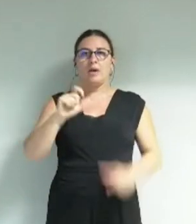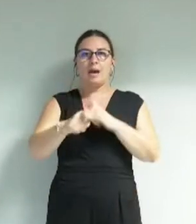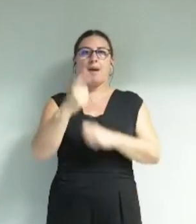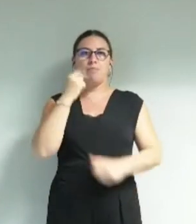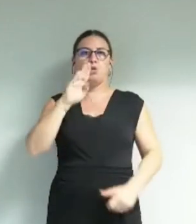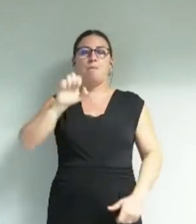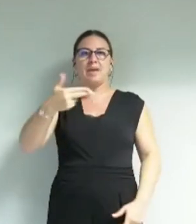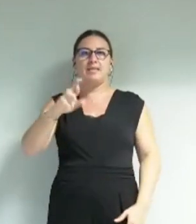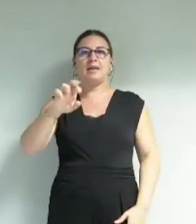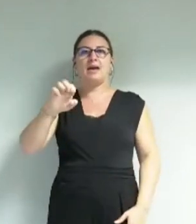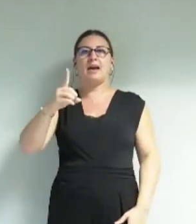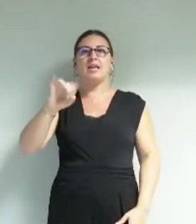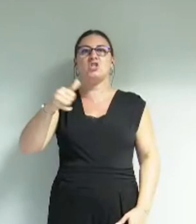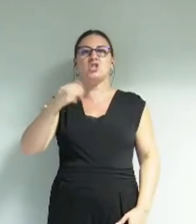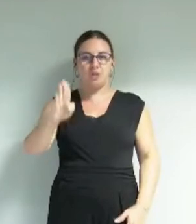Ah M.